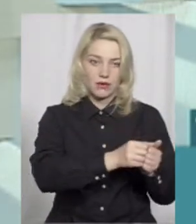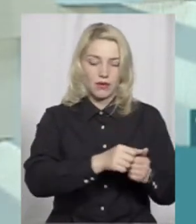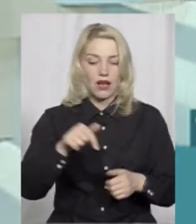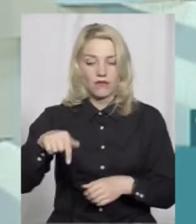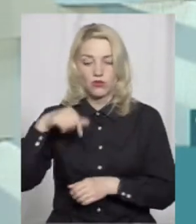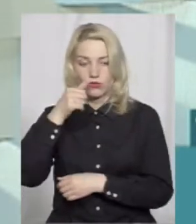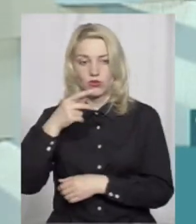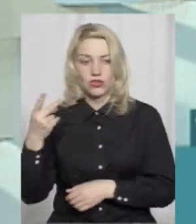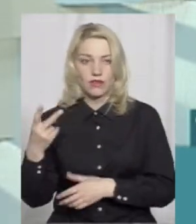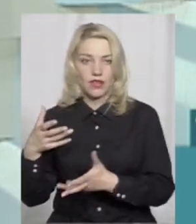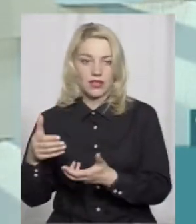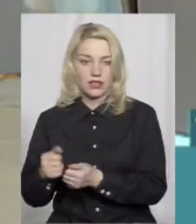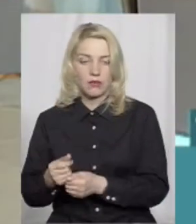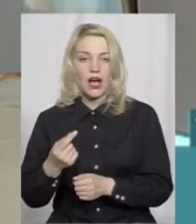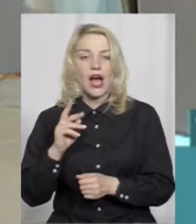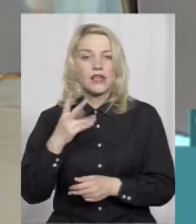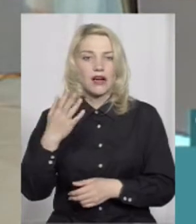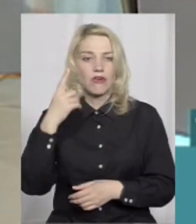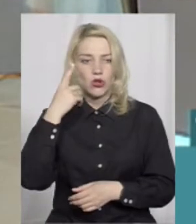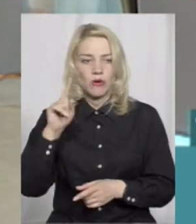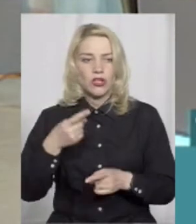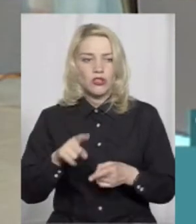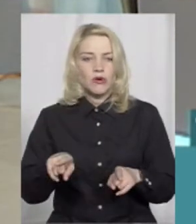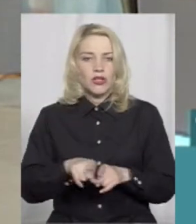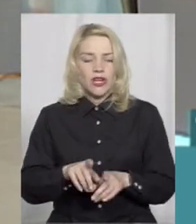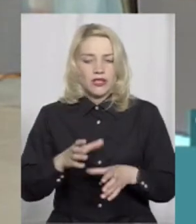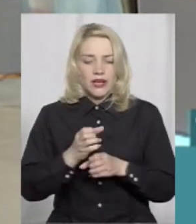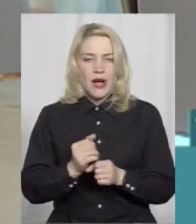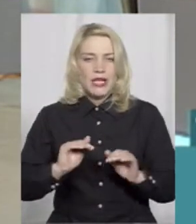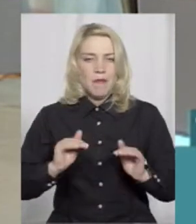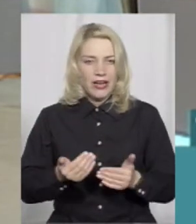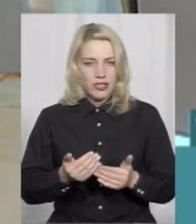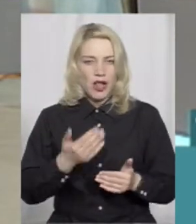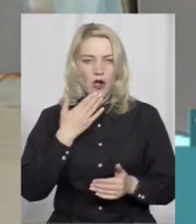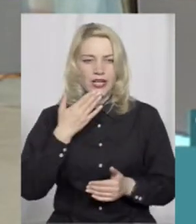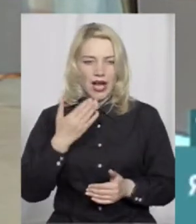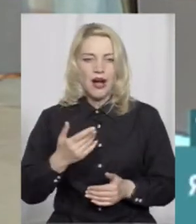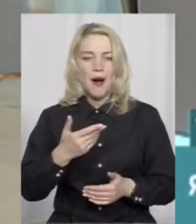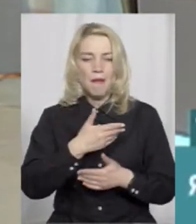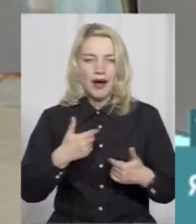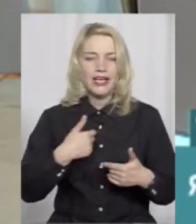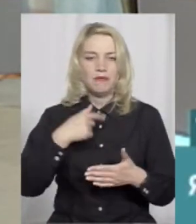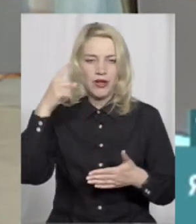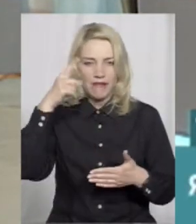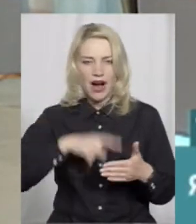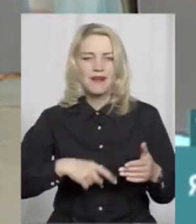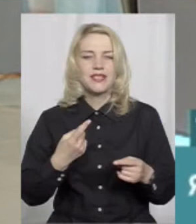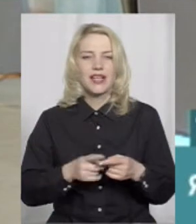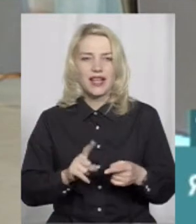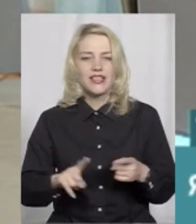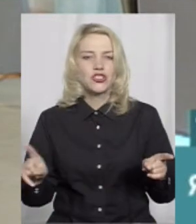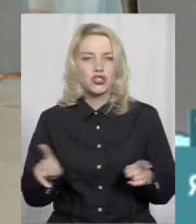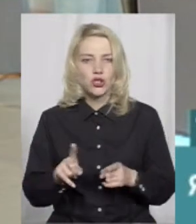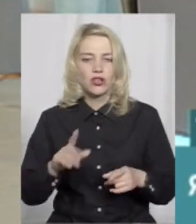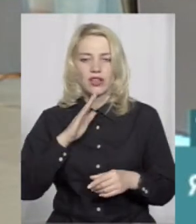було 2 ДТП. А як ви думаєте, чого стало менше? Може щось сталося? Скажемо так, ми сподіваємося, що все-таки